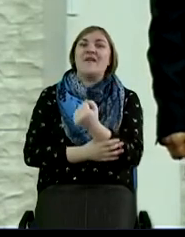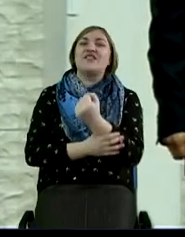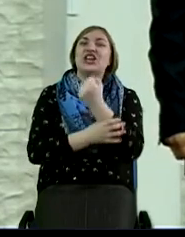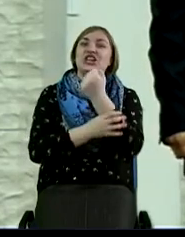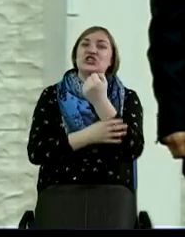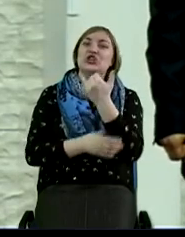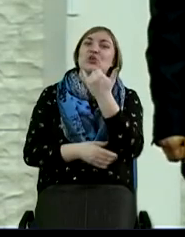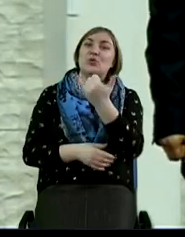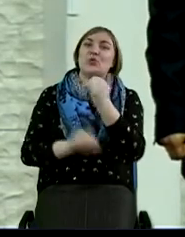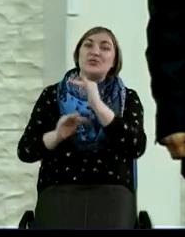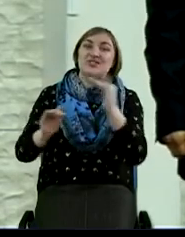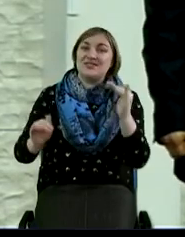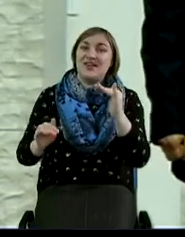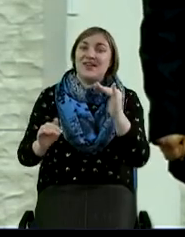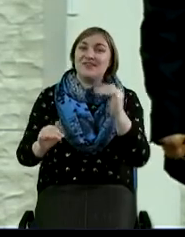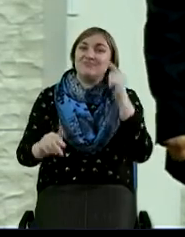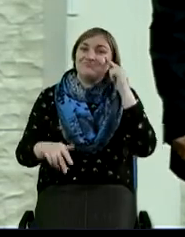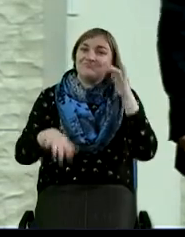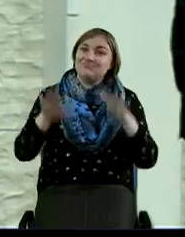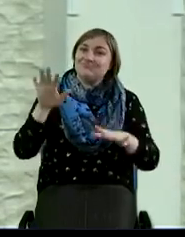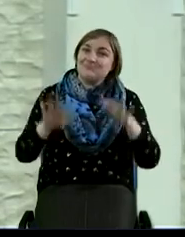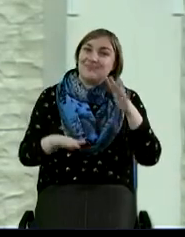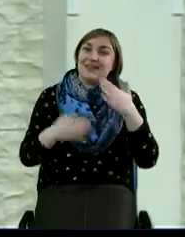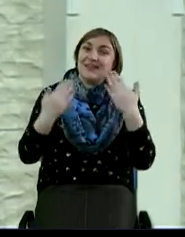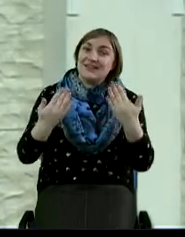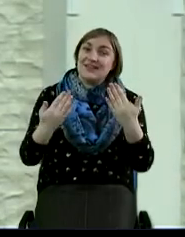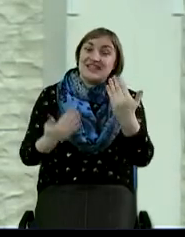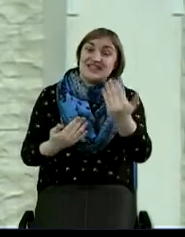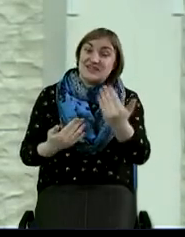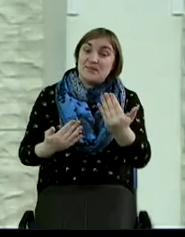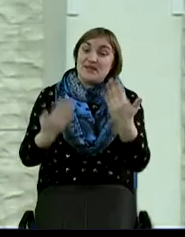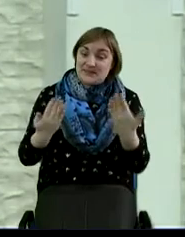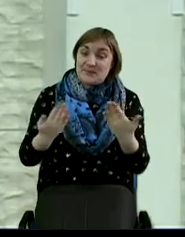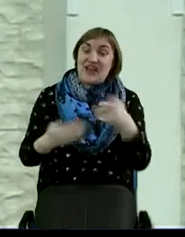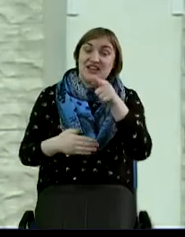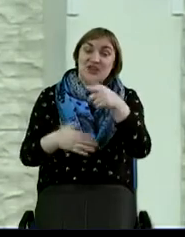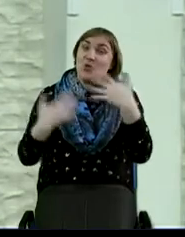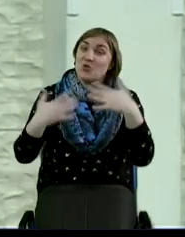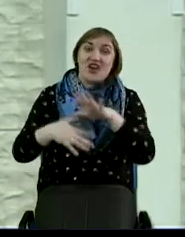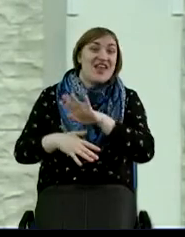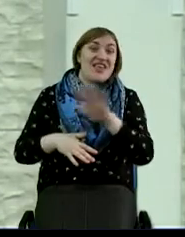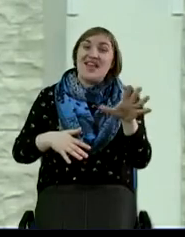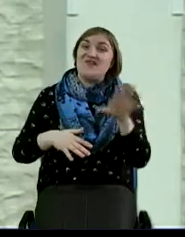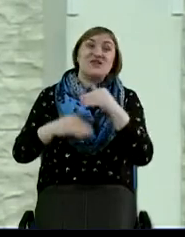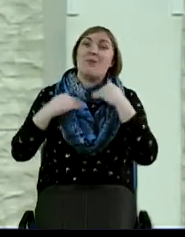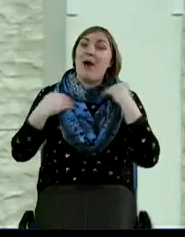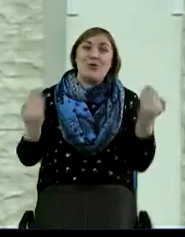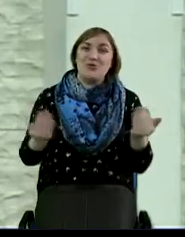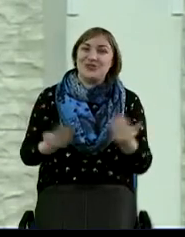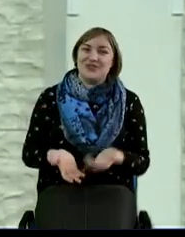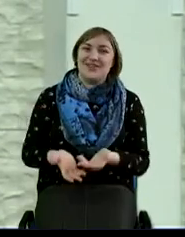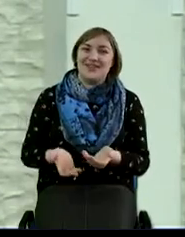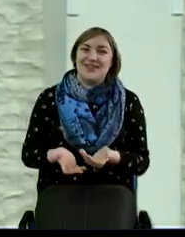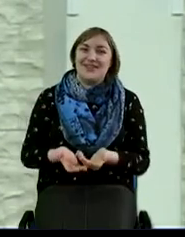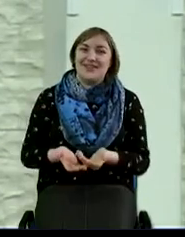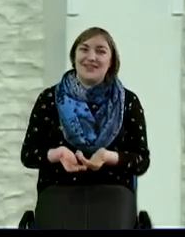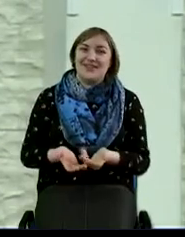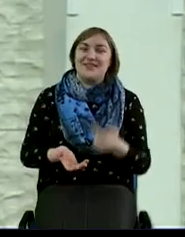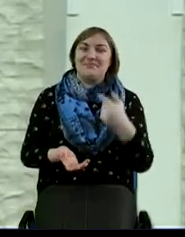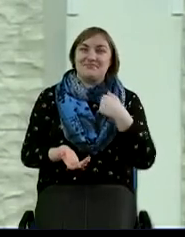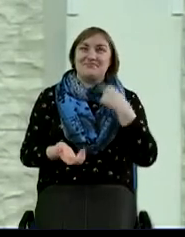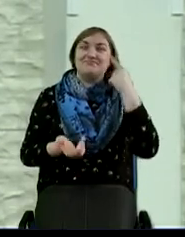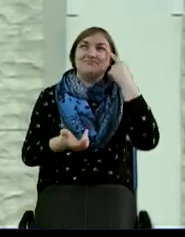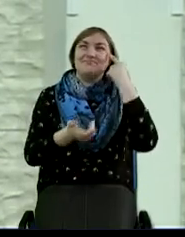теперь ты уже не всемогущий и не все можешь. Вот. И на самом деле, что в какой-то определенный период, я это